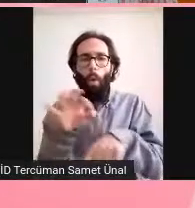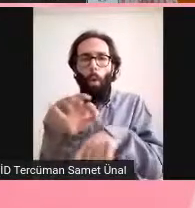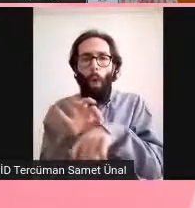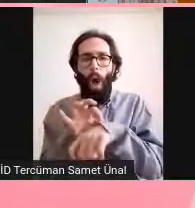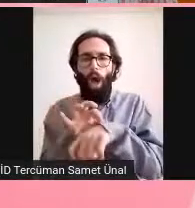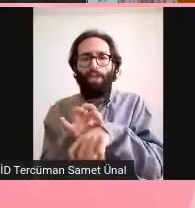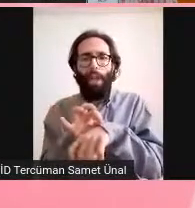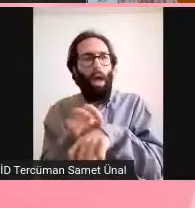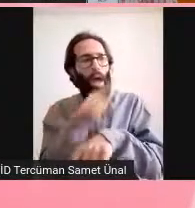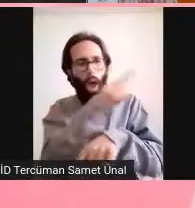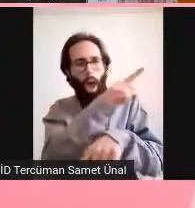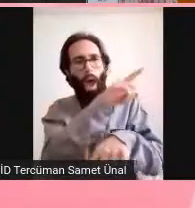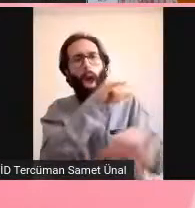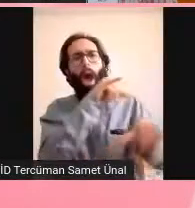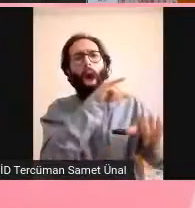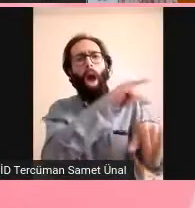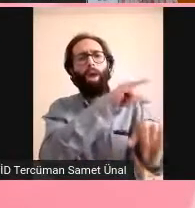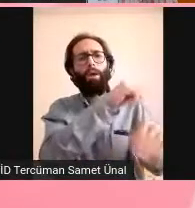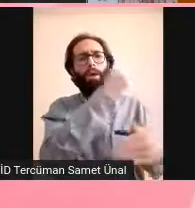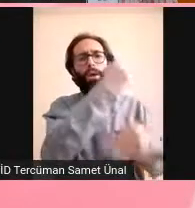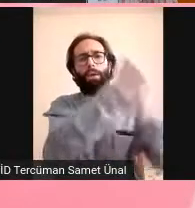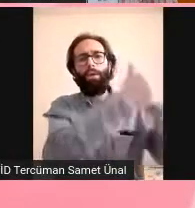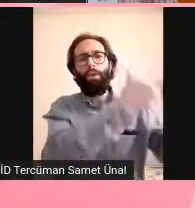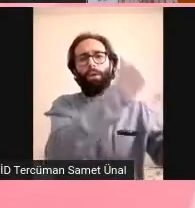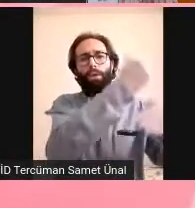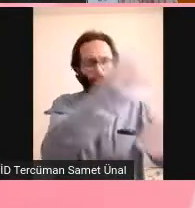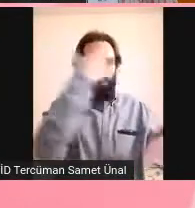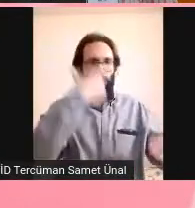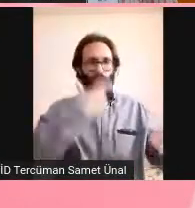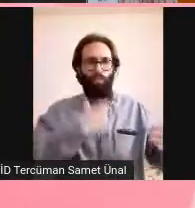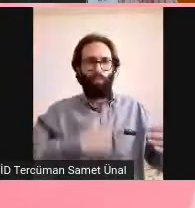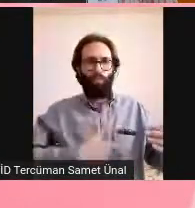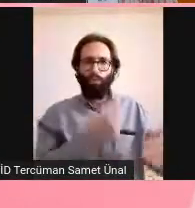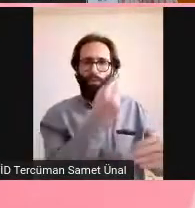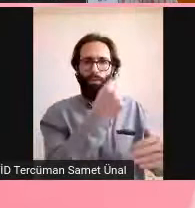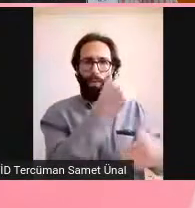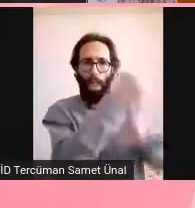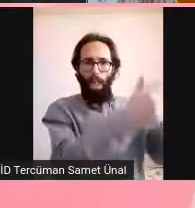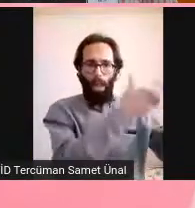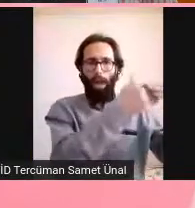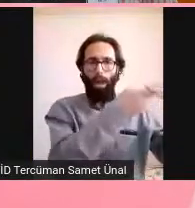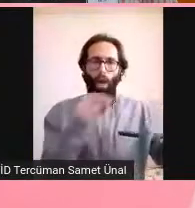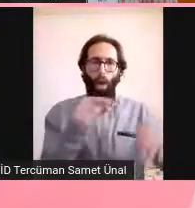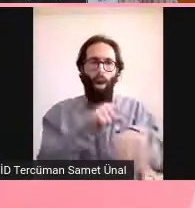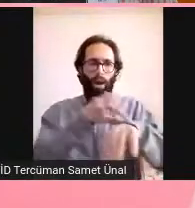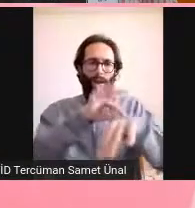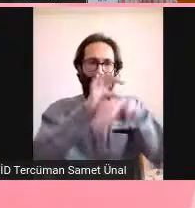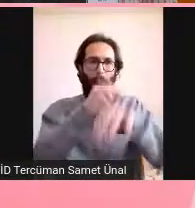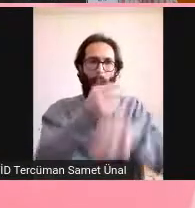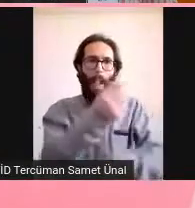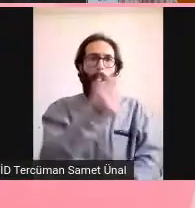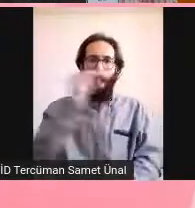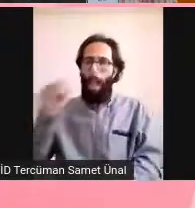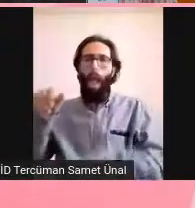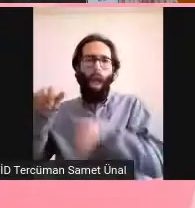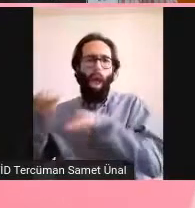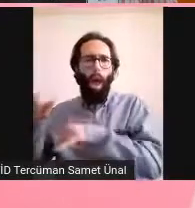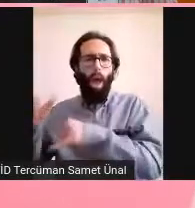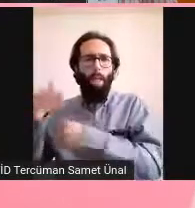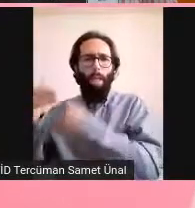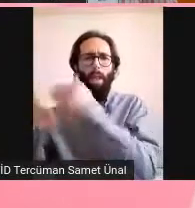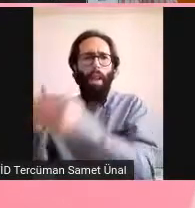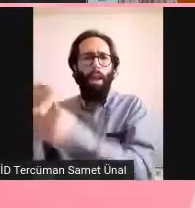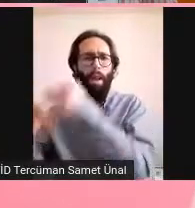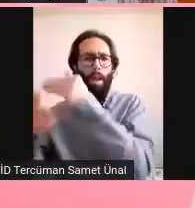taşıyacağı için ona göre büyüyor. Bu küçücük volümün içinde beynin bütün kısımları